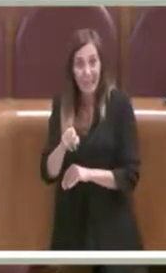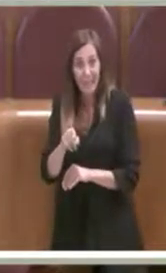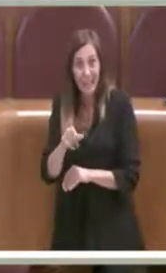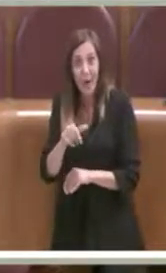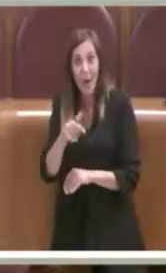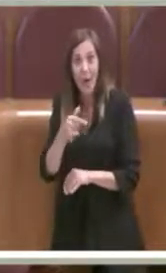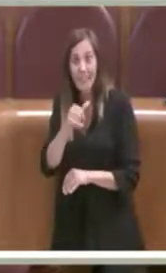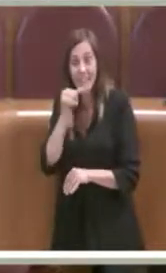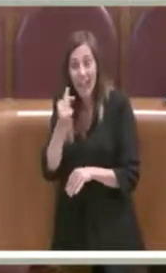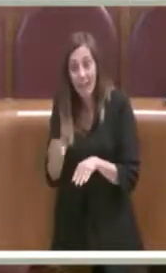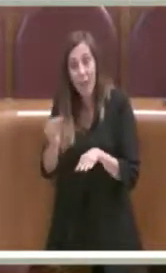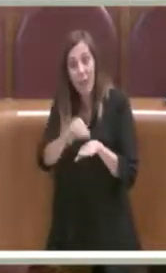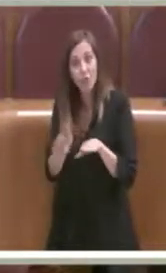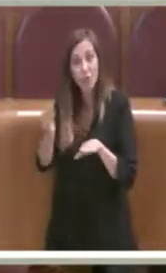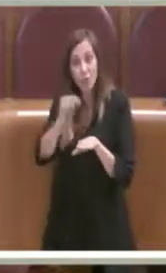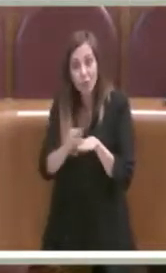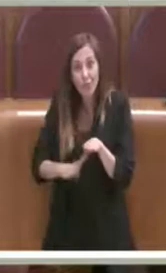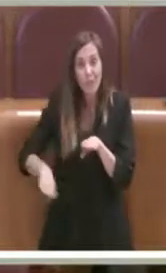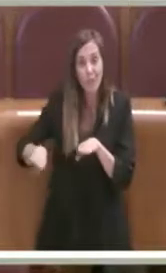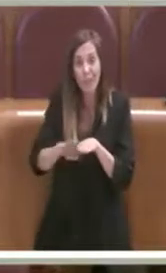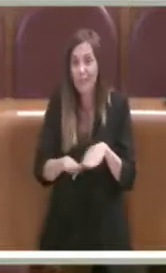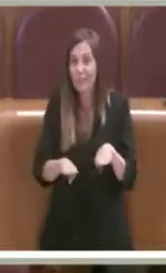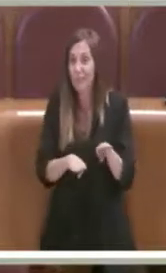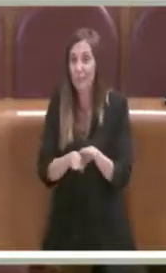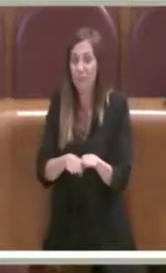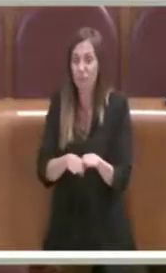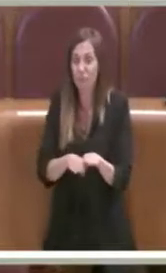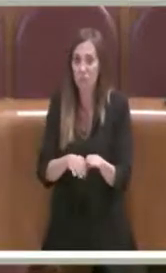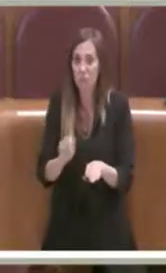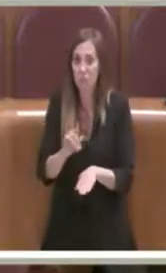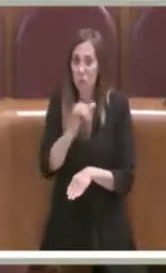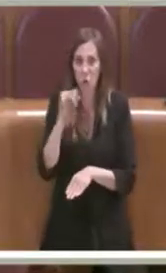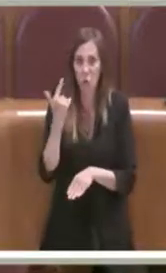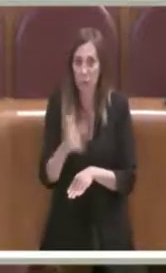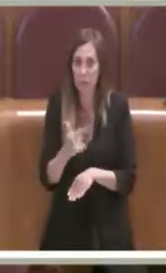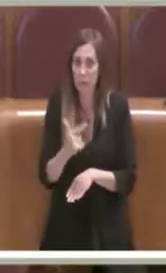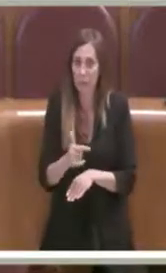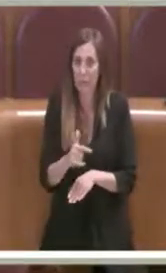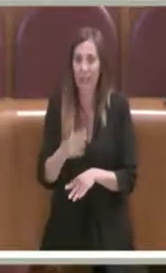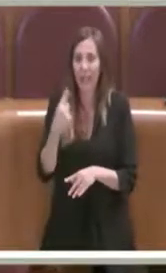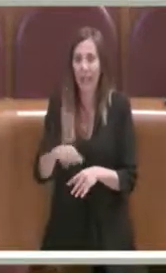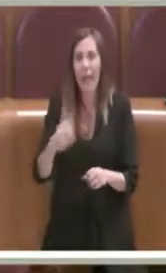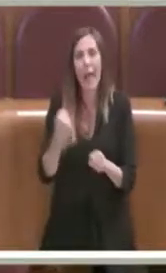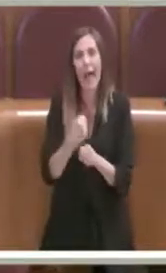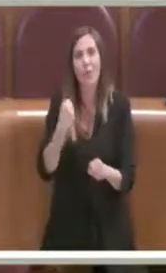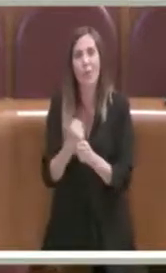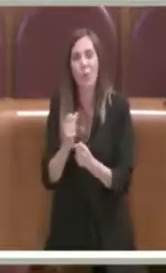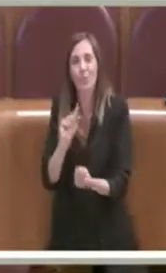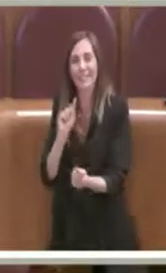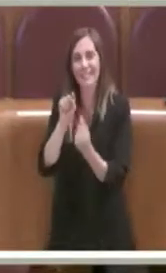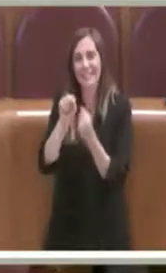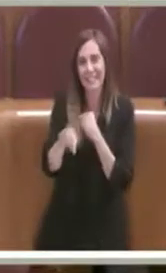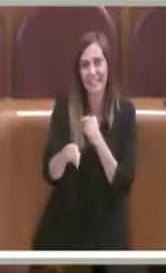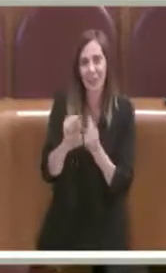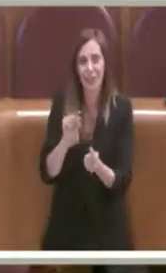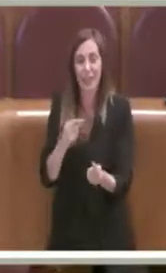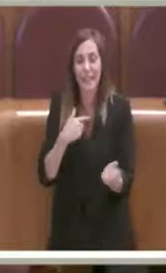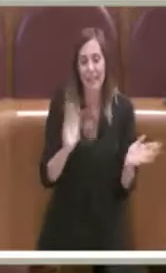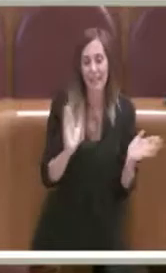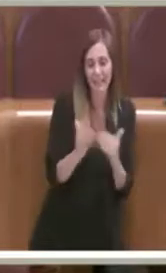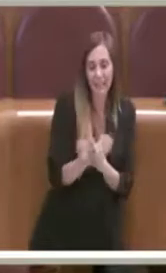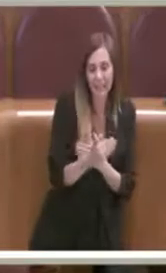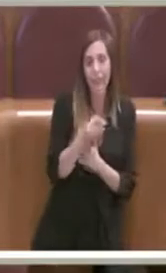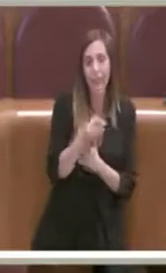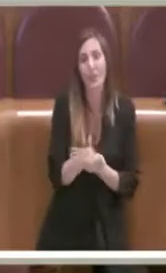passaggi. Chiaramente un lavoro in sinergia per questa delibera fatto tra Dipartimento Simu e